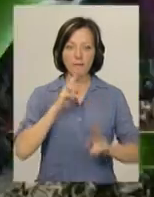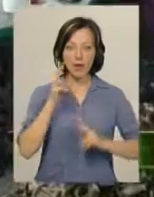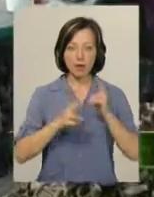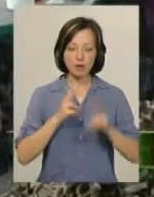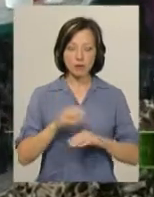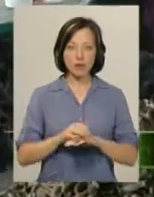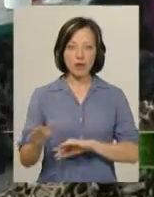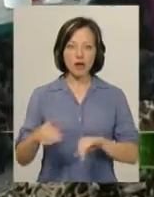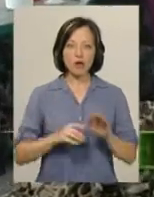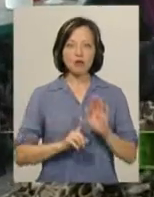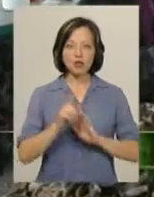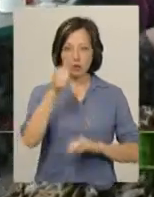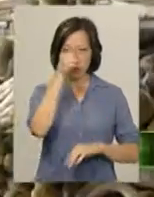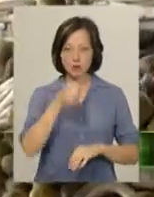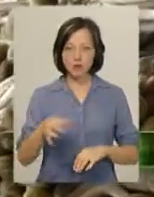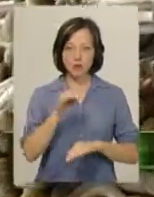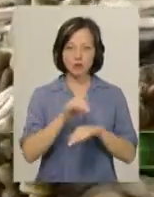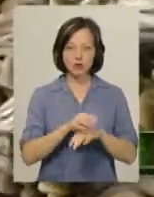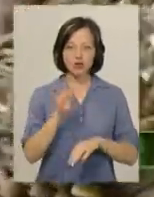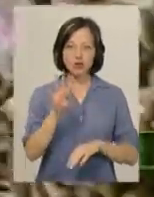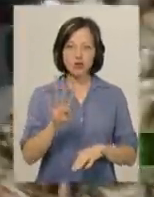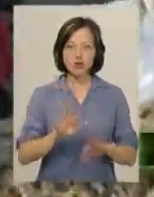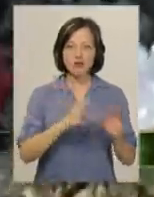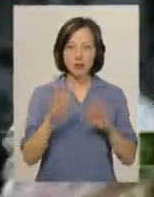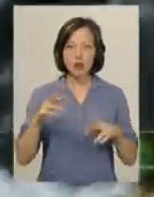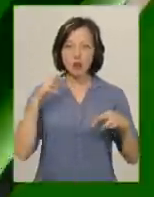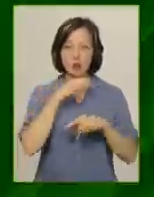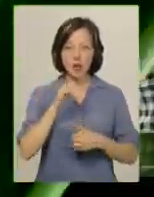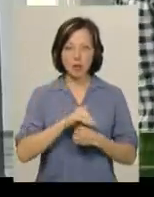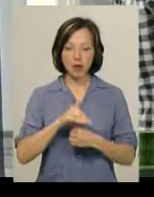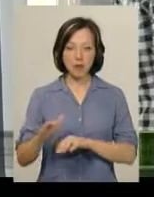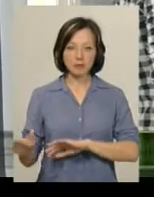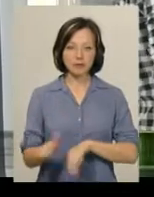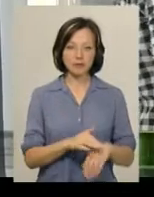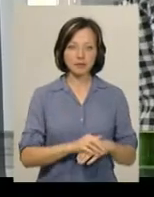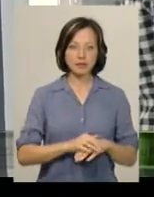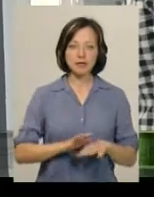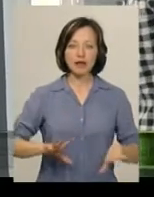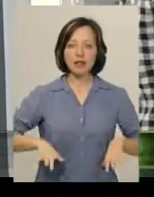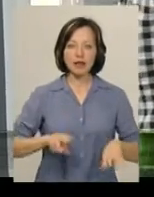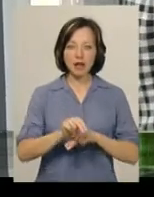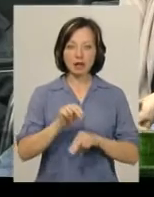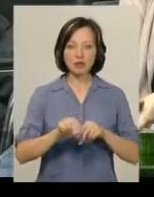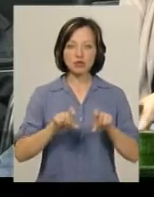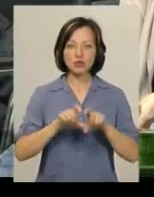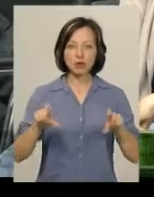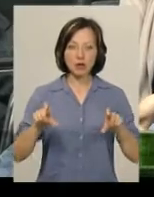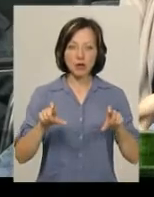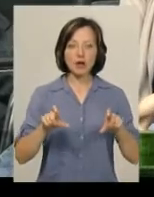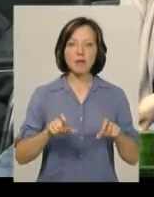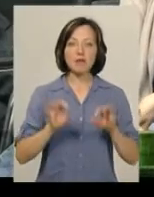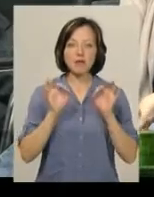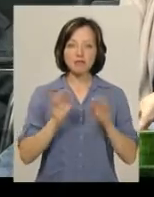Від початку місяця в області зафіксовано 4 випадки утруєнь грибами. Тренери школи-дебатера вчили хмельничан правильно